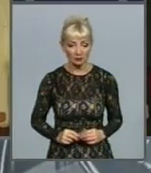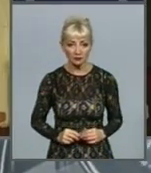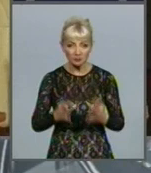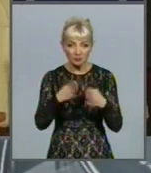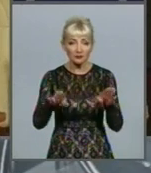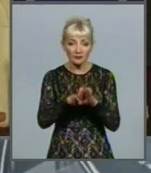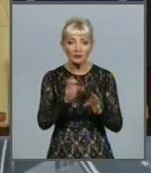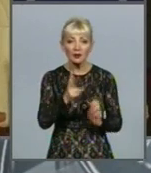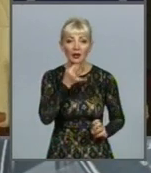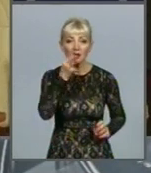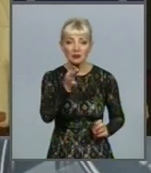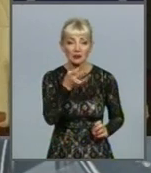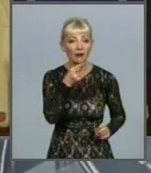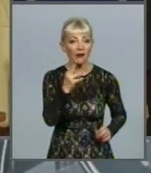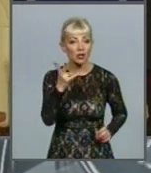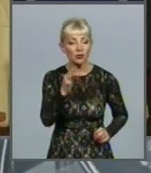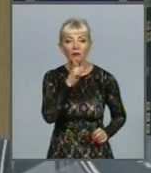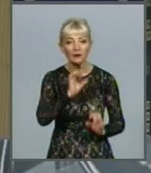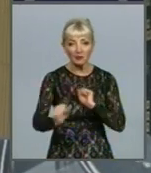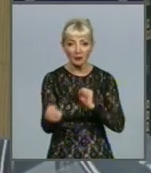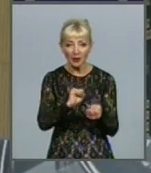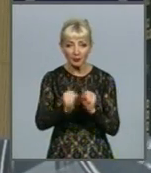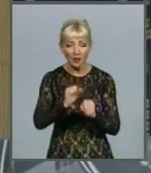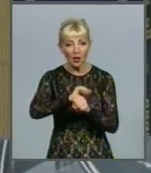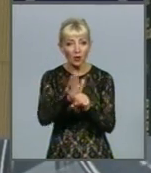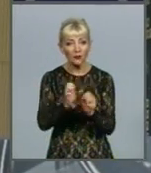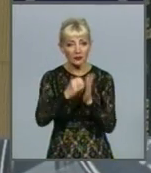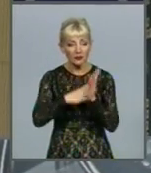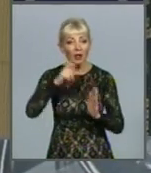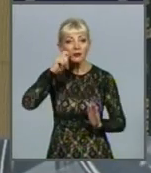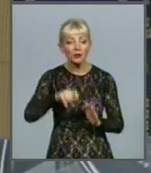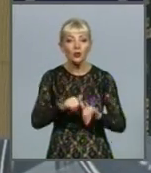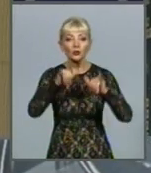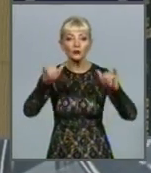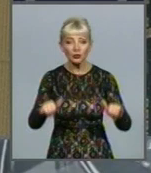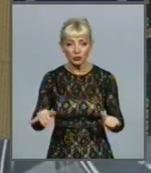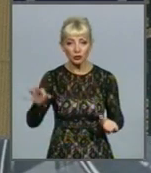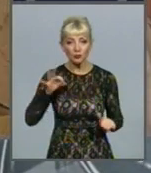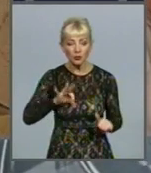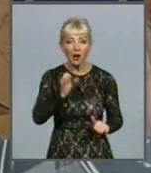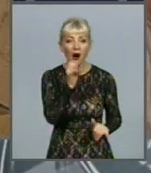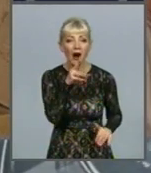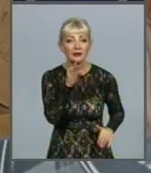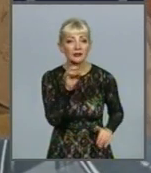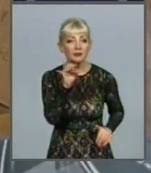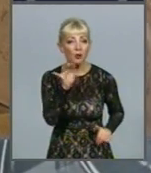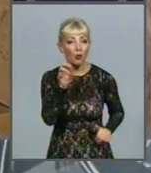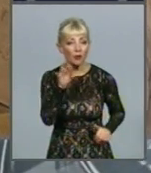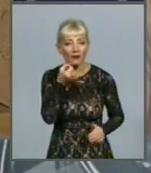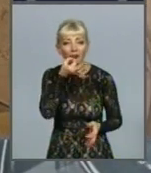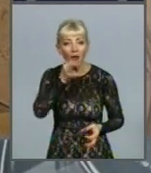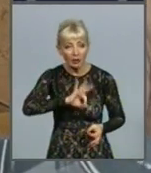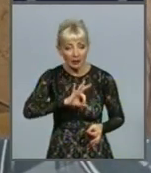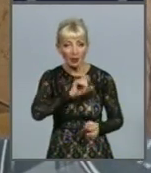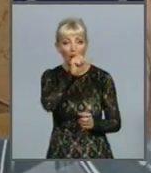Також, як зазначив Віктор Яшко, під час боротьби з COVID-19 в Україні у рази зросло споживання антибіотиків, які за часту люди